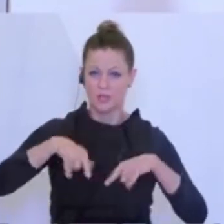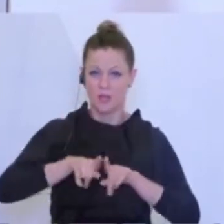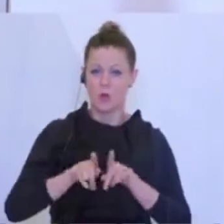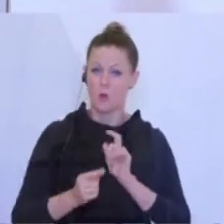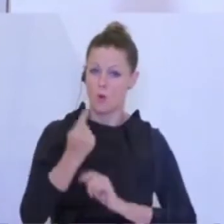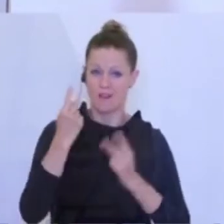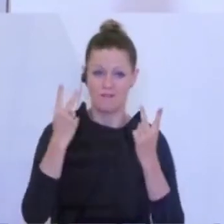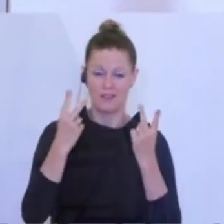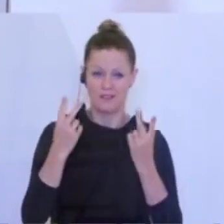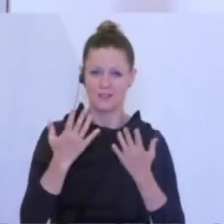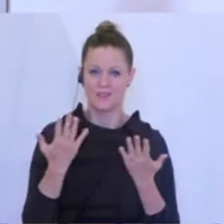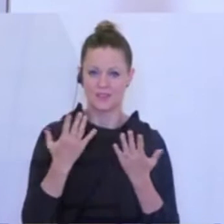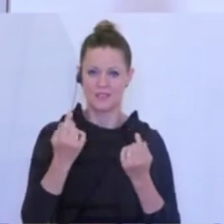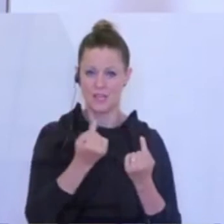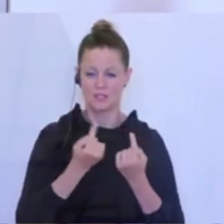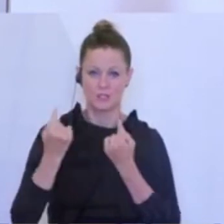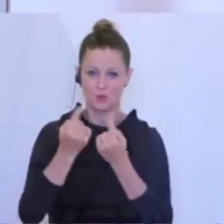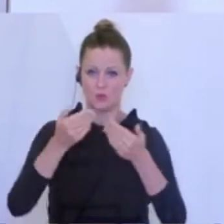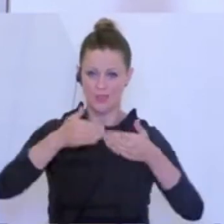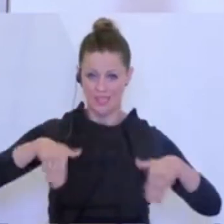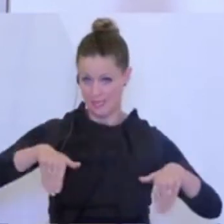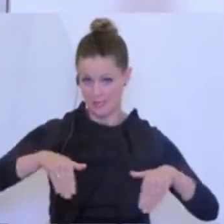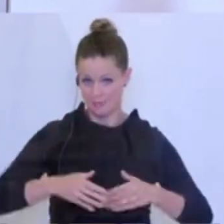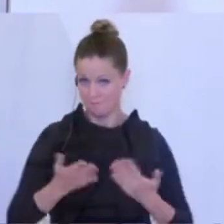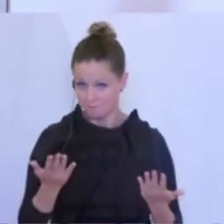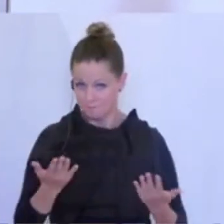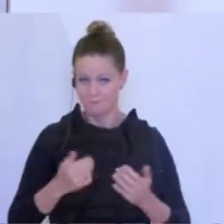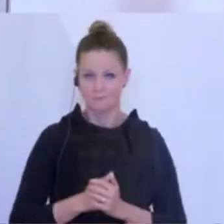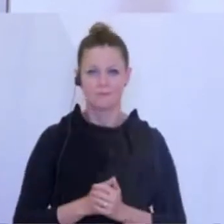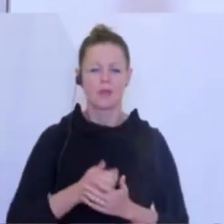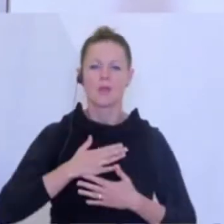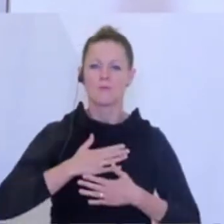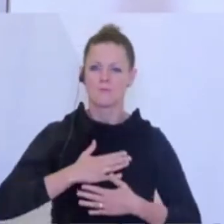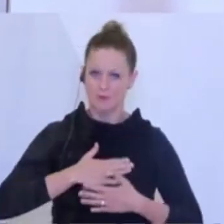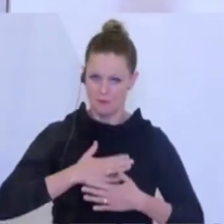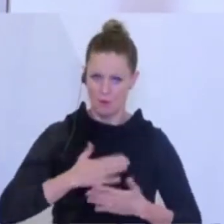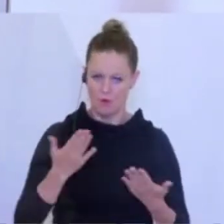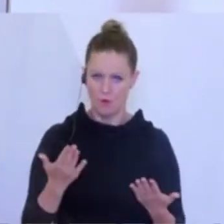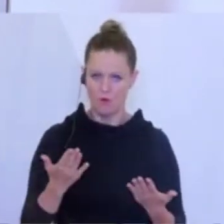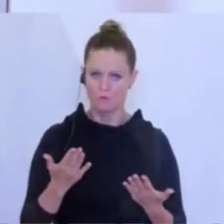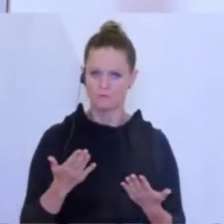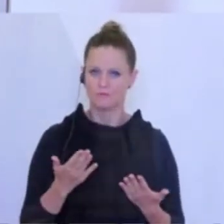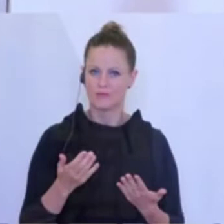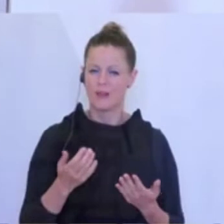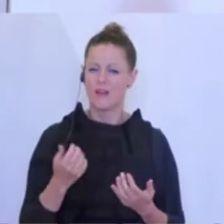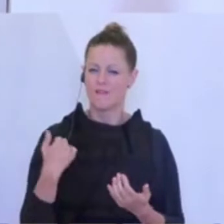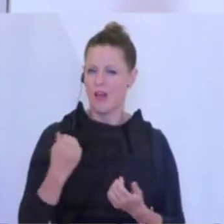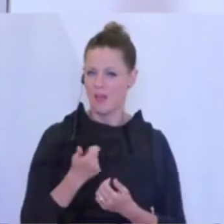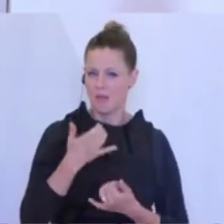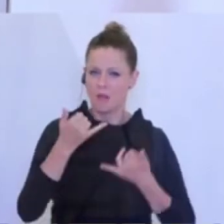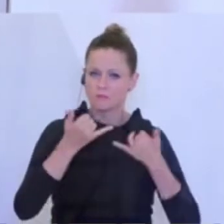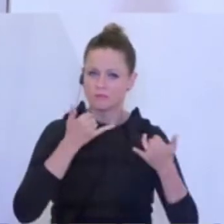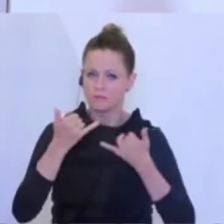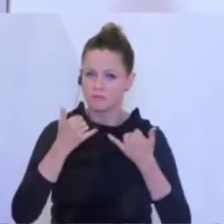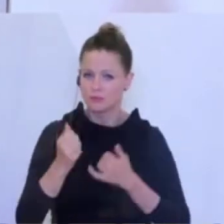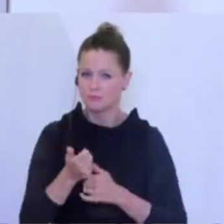ist die Frage der Situation an den Grenzen. Und ich bin froh, dass wir in mehreren Telefonaten in